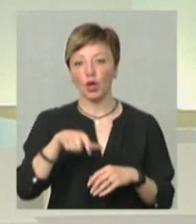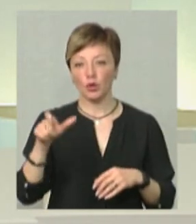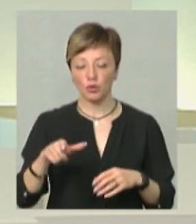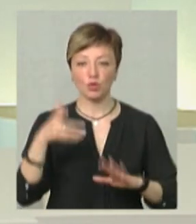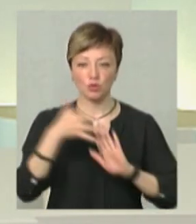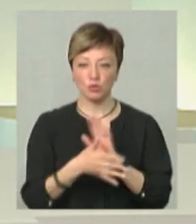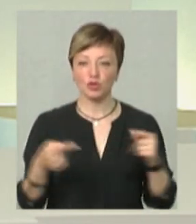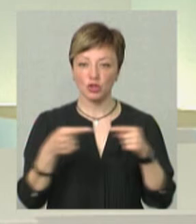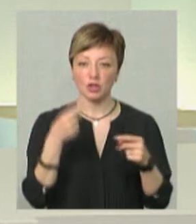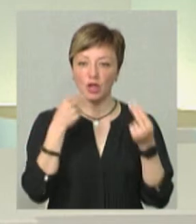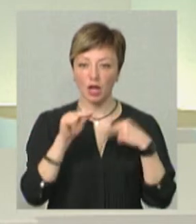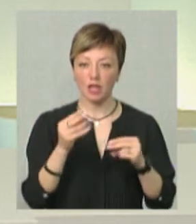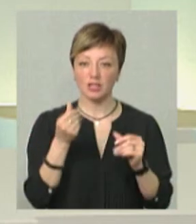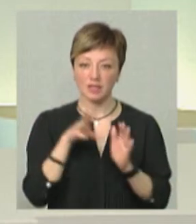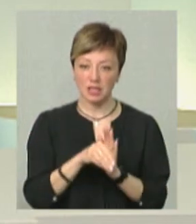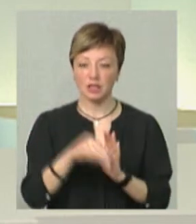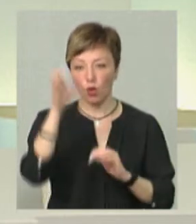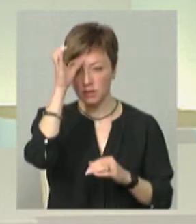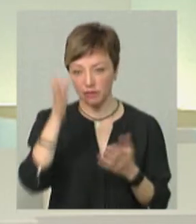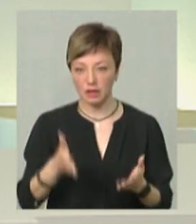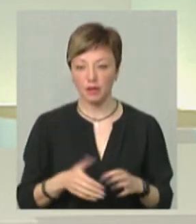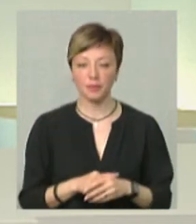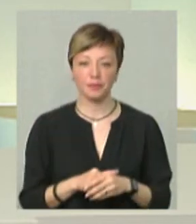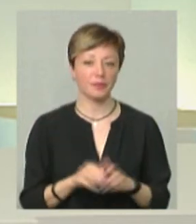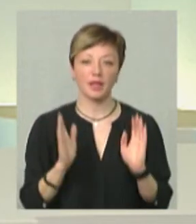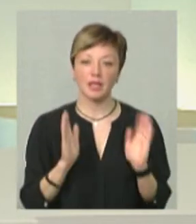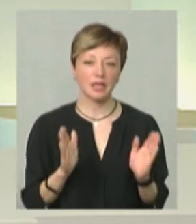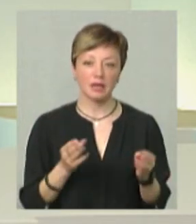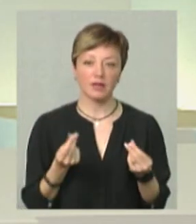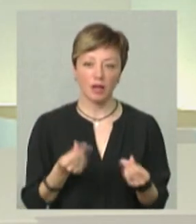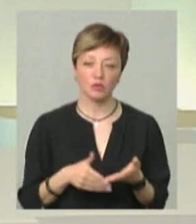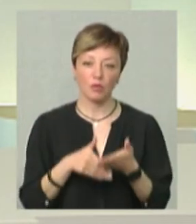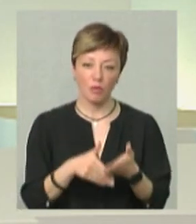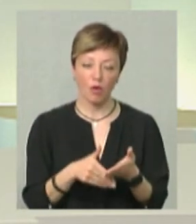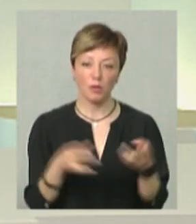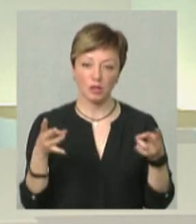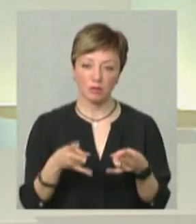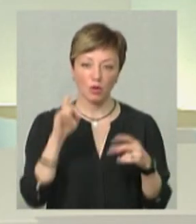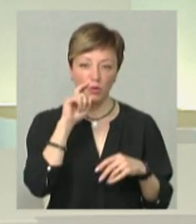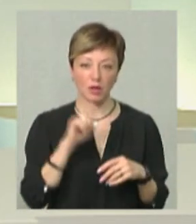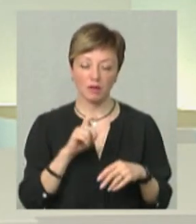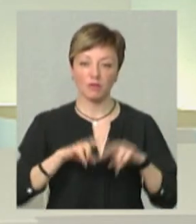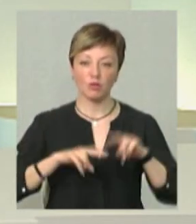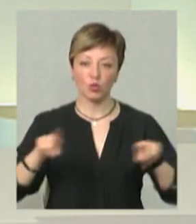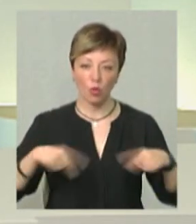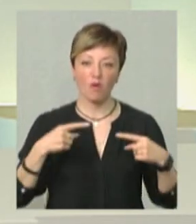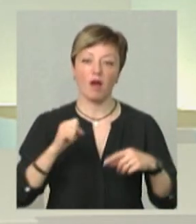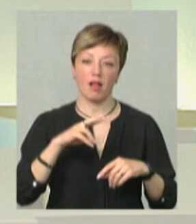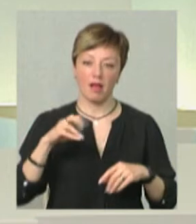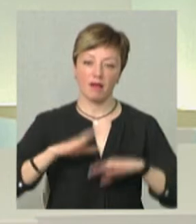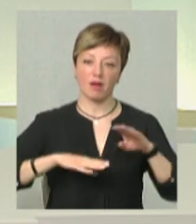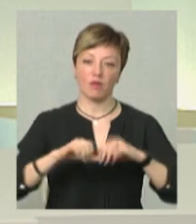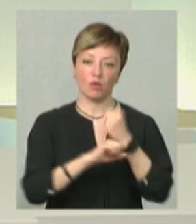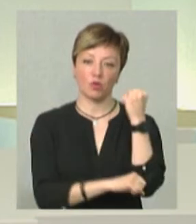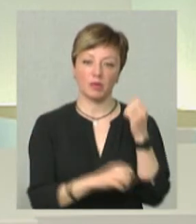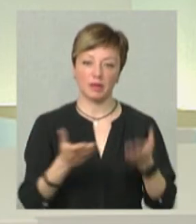заході чітко розуміють, що найкраща інвестиція – це освіта. Не тільки фінансова допомога потрібна Україні в відбудові, але і